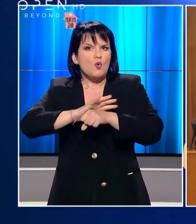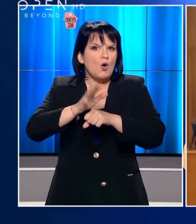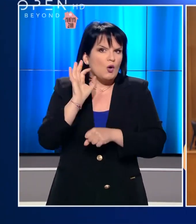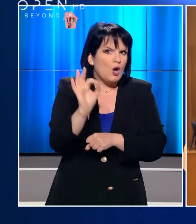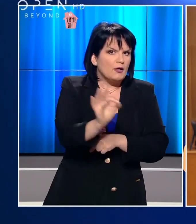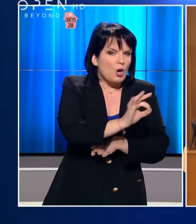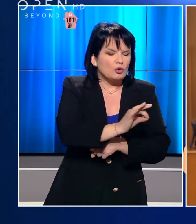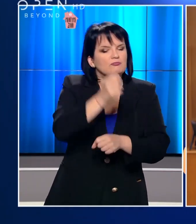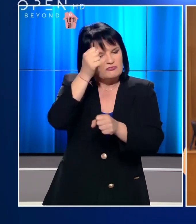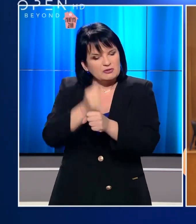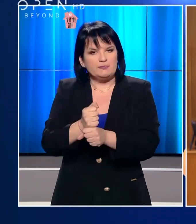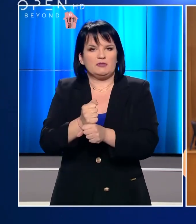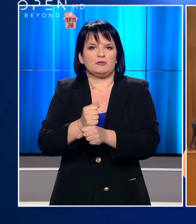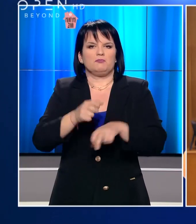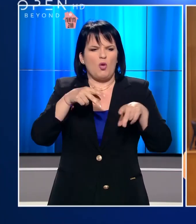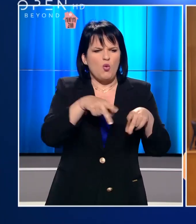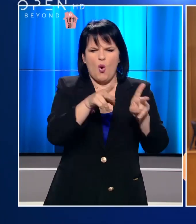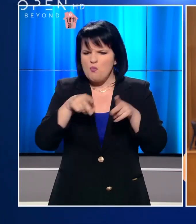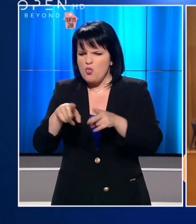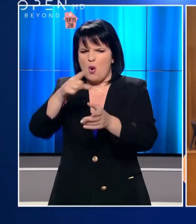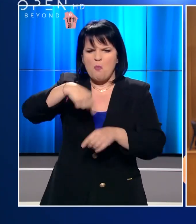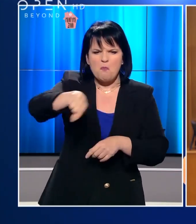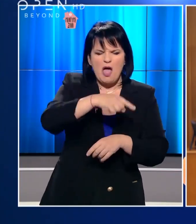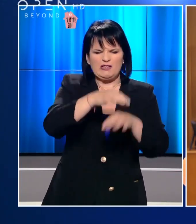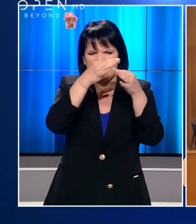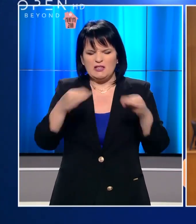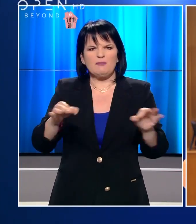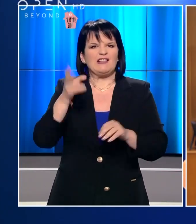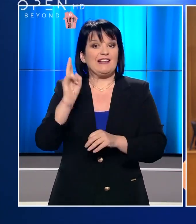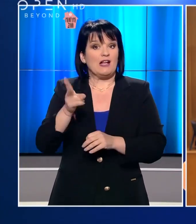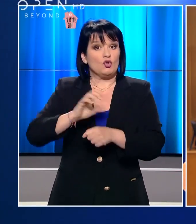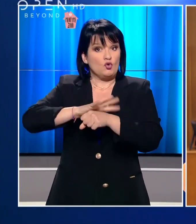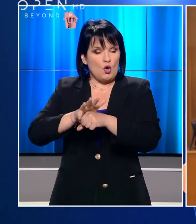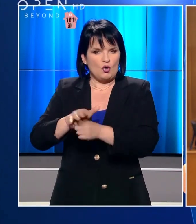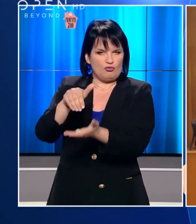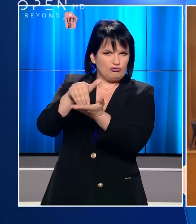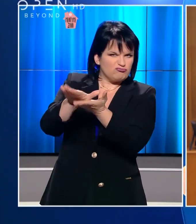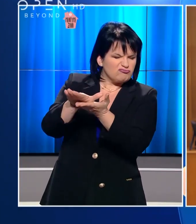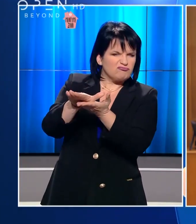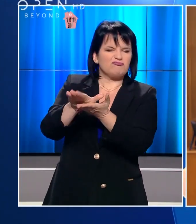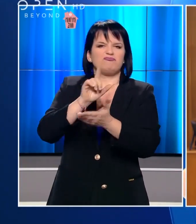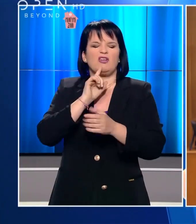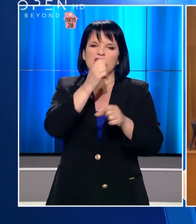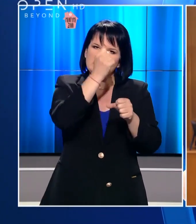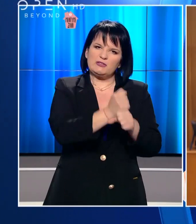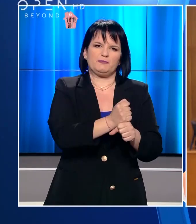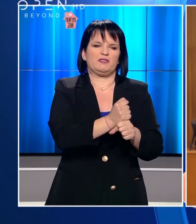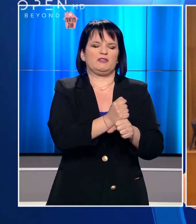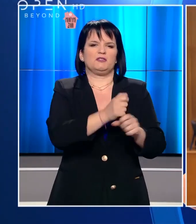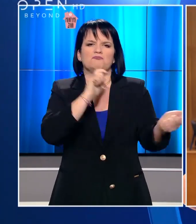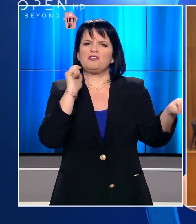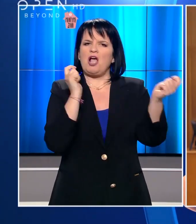σπίτι. Ερημώνοντας δρόμους και πλατείες εξορίζουμε τον κίνδυνο και μένοντας στις αιστείες μας τις